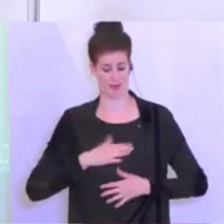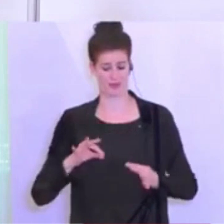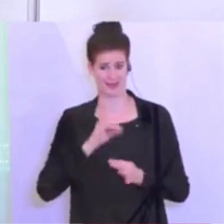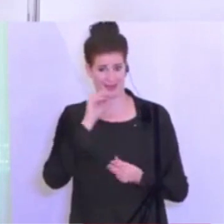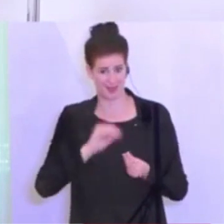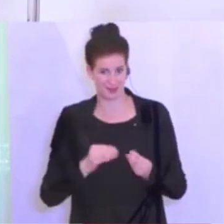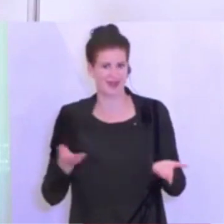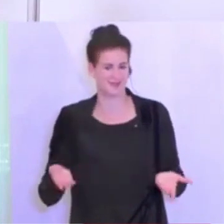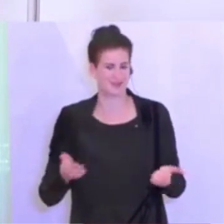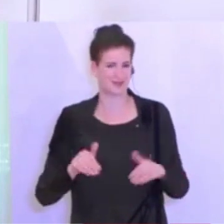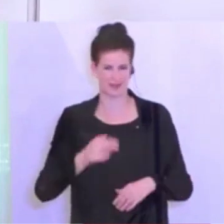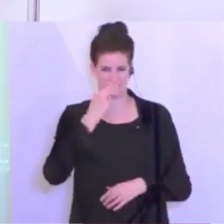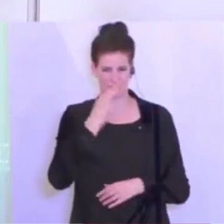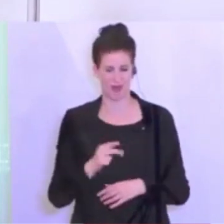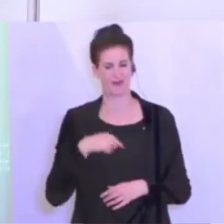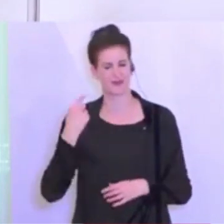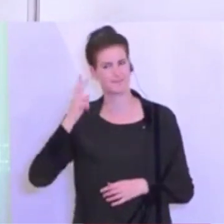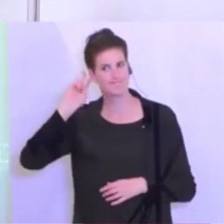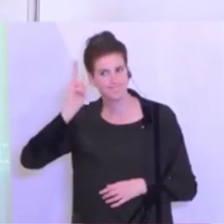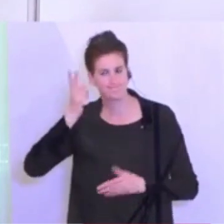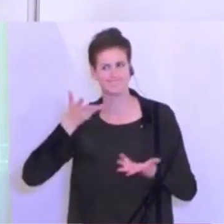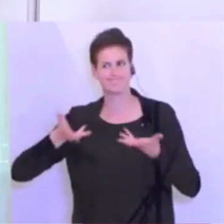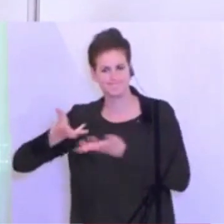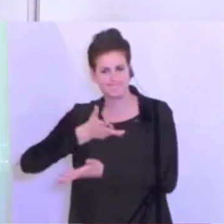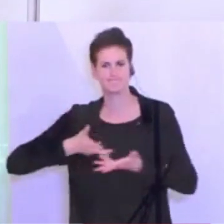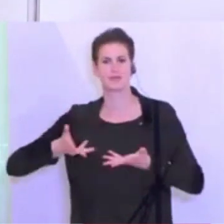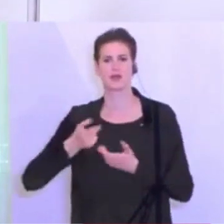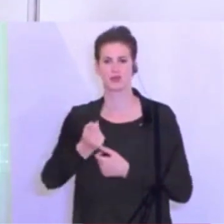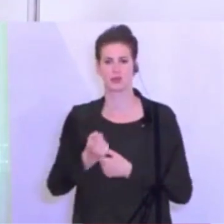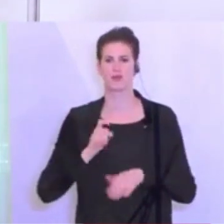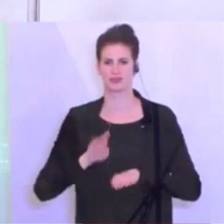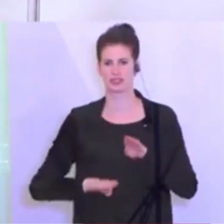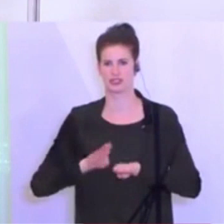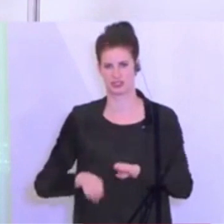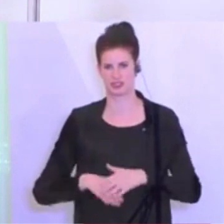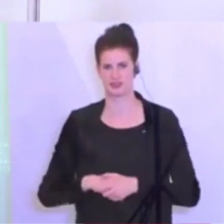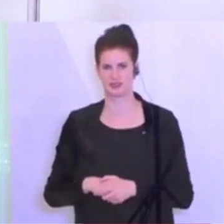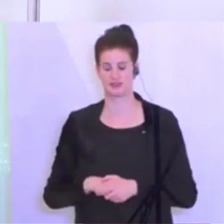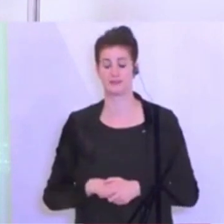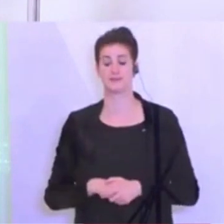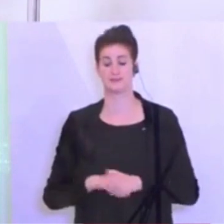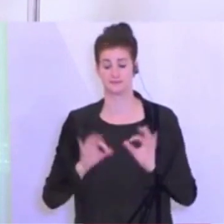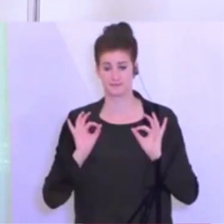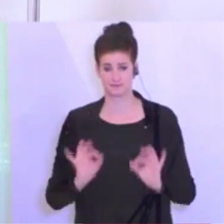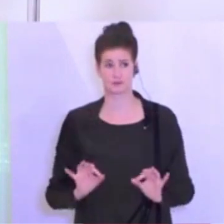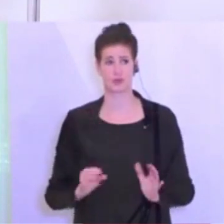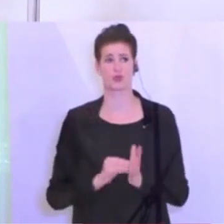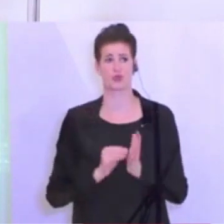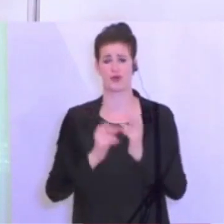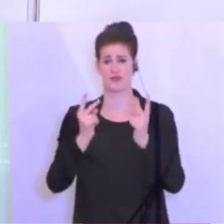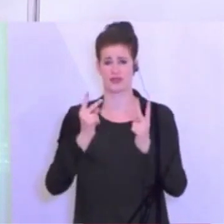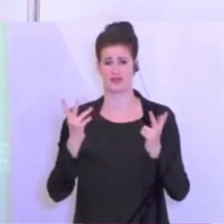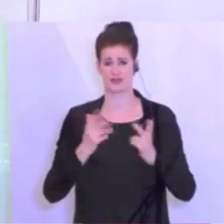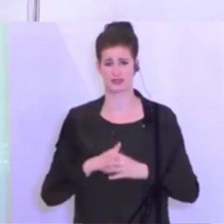darüber nach und schauen uns das an. Und es werden Schritte folgen. Letztes, weil mir das wichtig ist, war ja